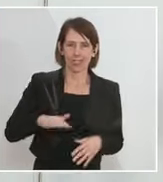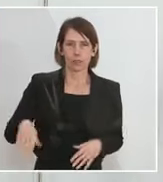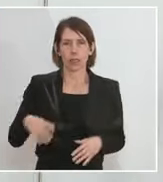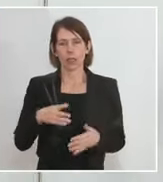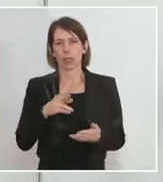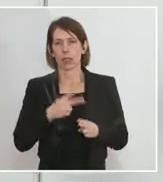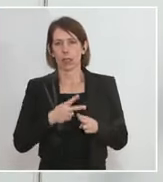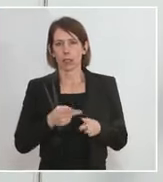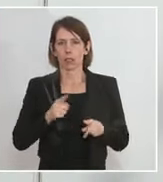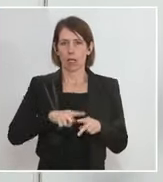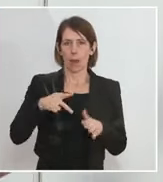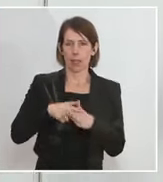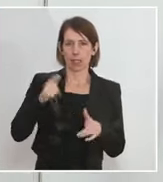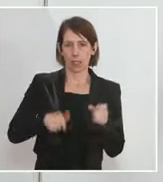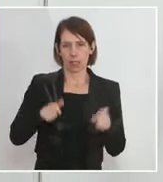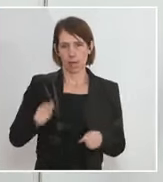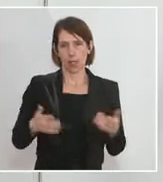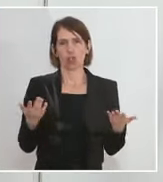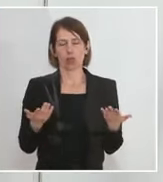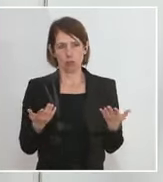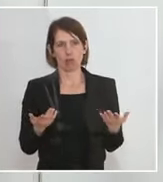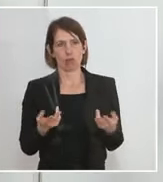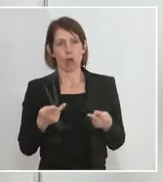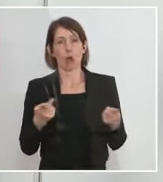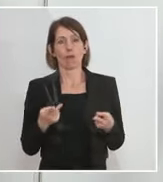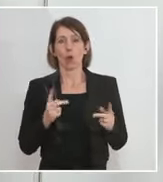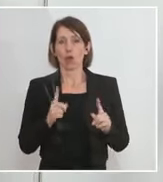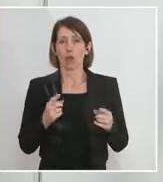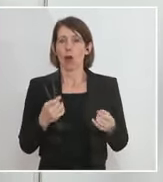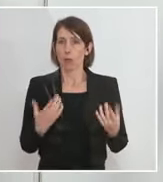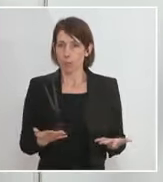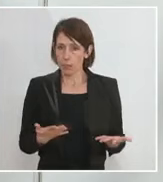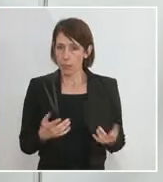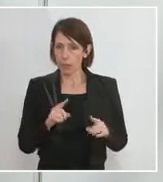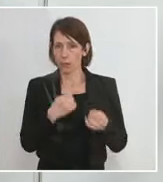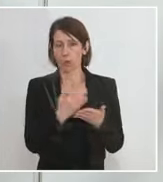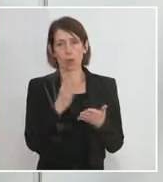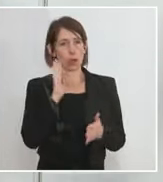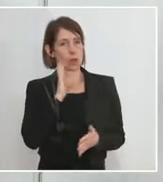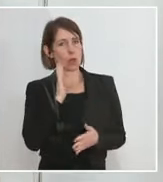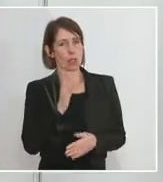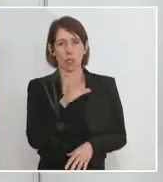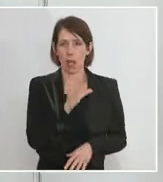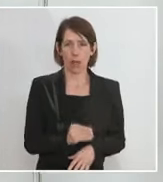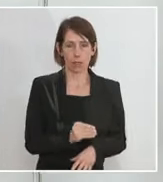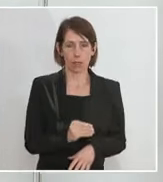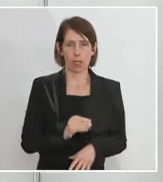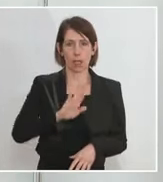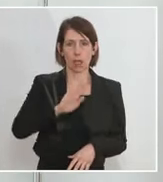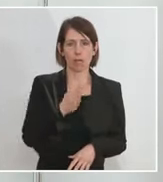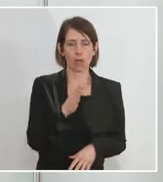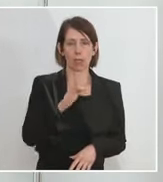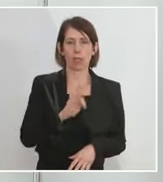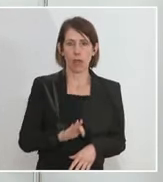Behinderte. Wo soll das geschehen? Wir haben es ja gehört, in Afrika wird es betreffen, Burkina Faso,